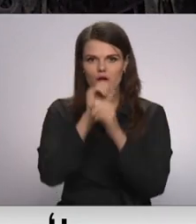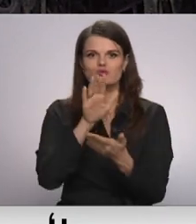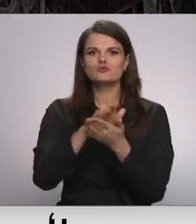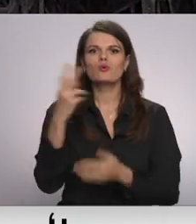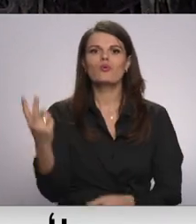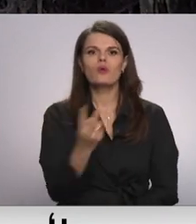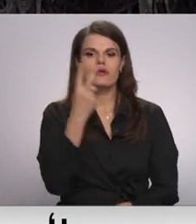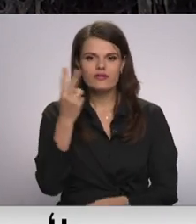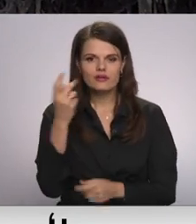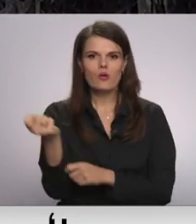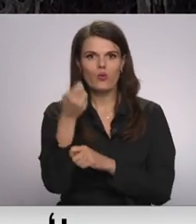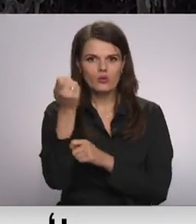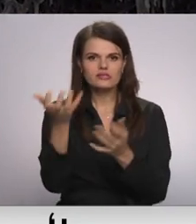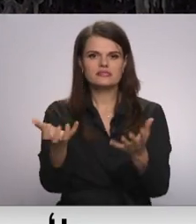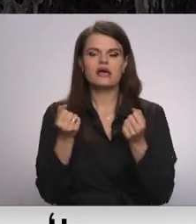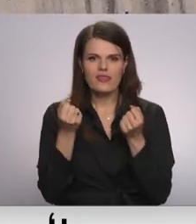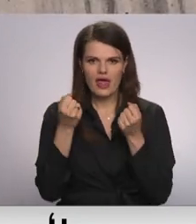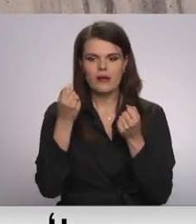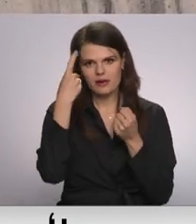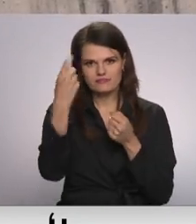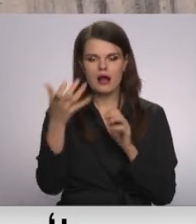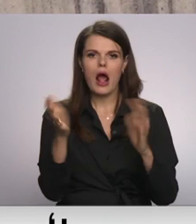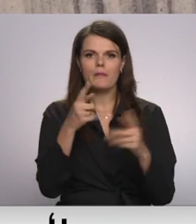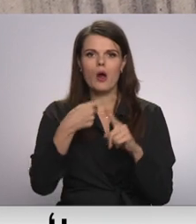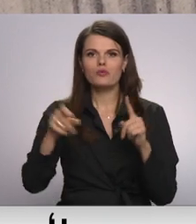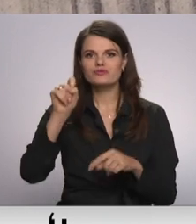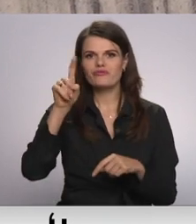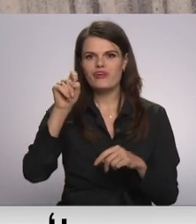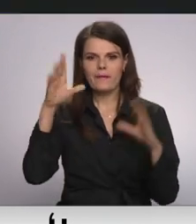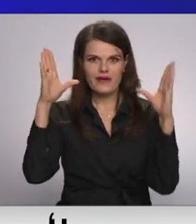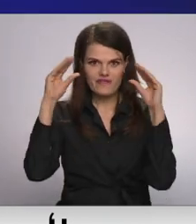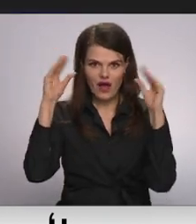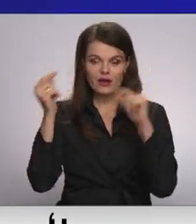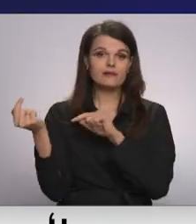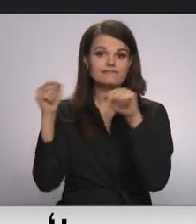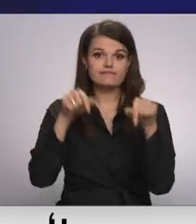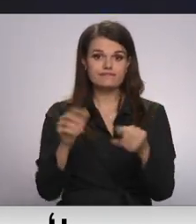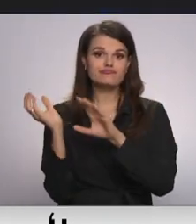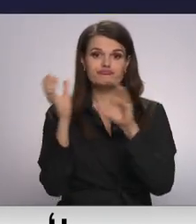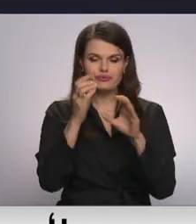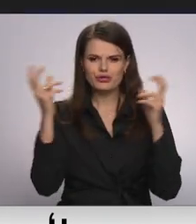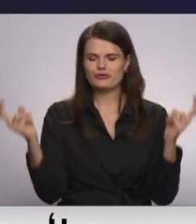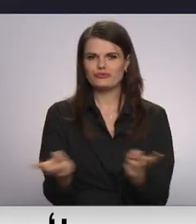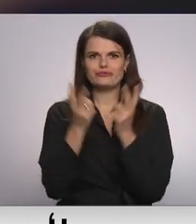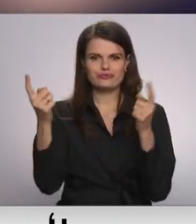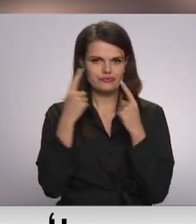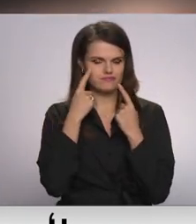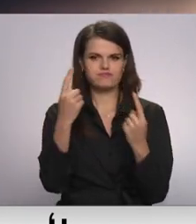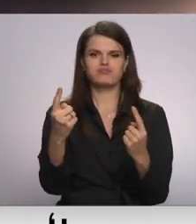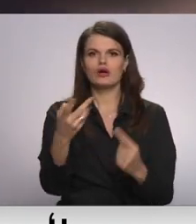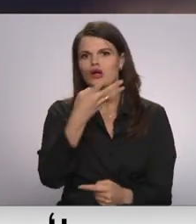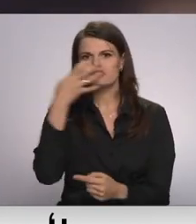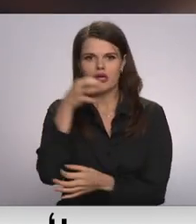dienu, glābēji izsaukumu uz notikumu vietu saņēma ap pusi vienpadsmitiem vakarā. Ierodoties, nams dega ar atklātu liesmu teju